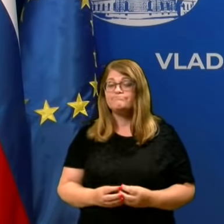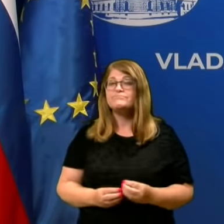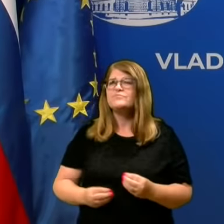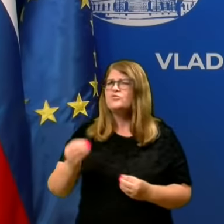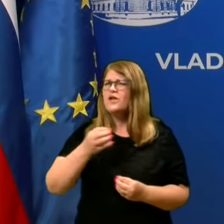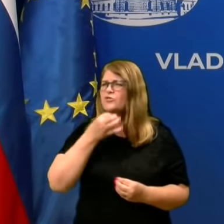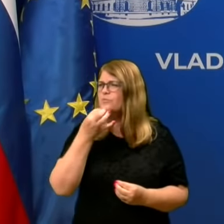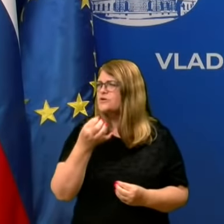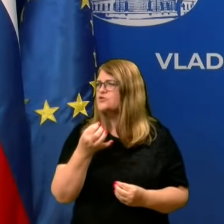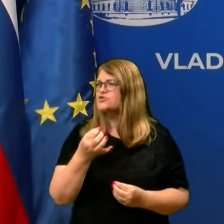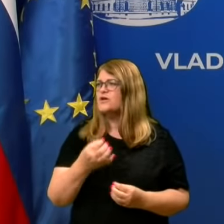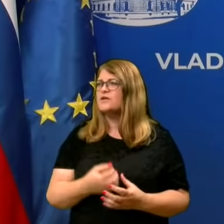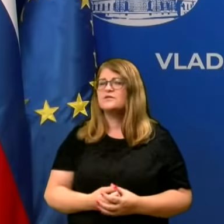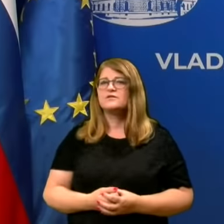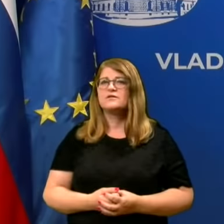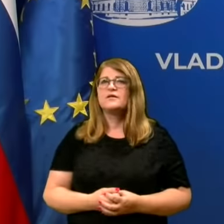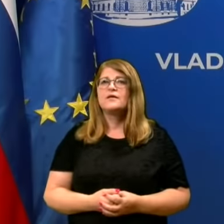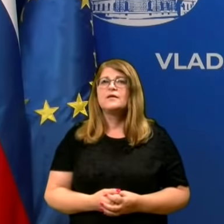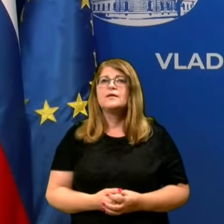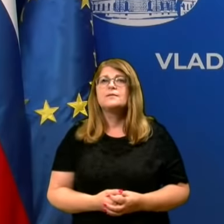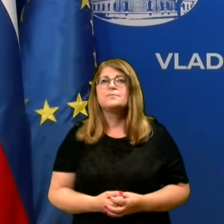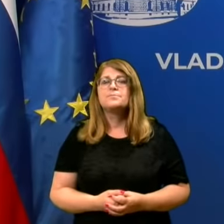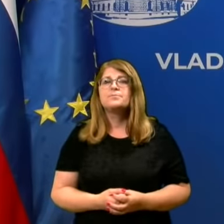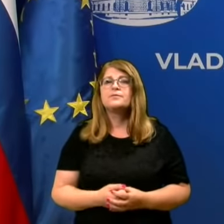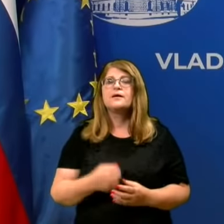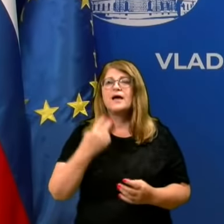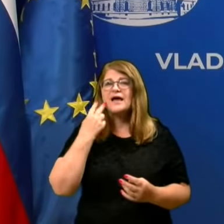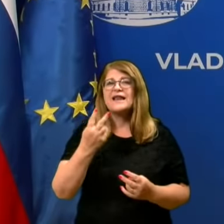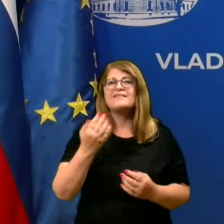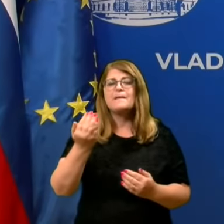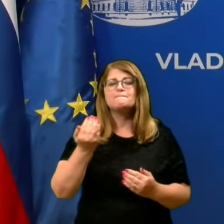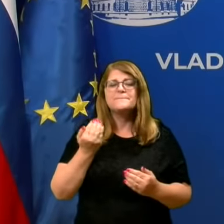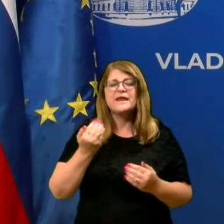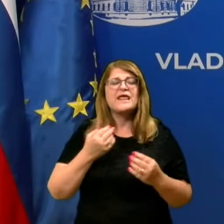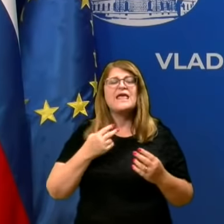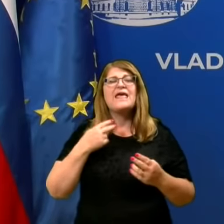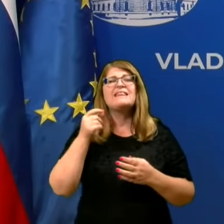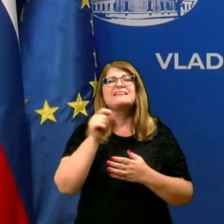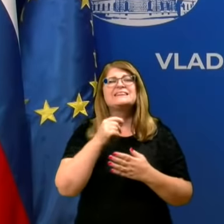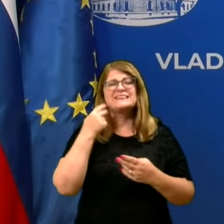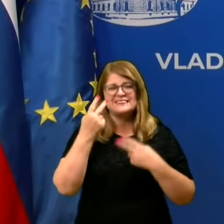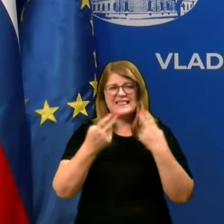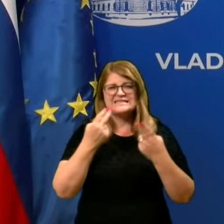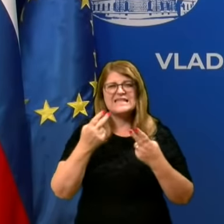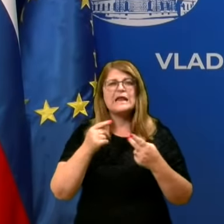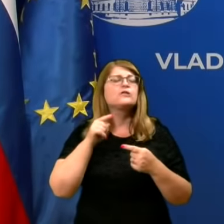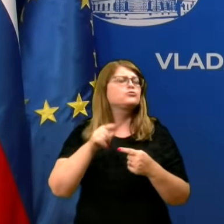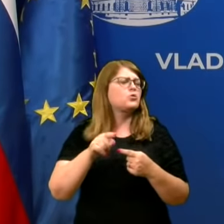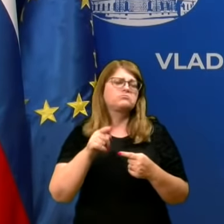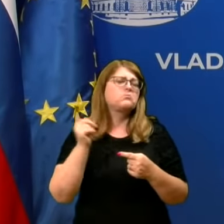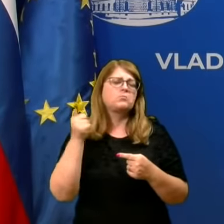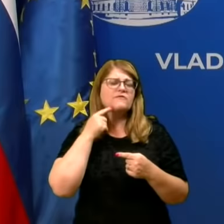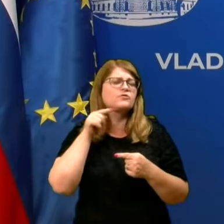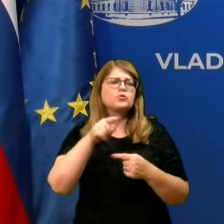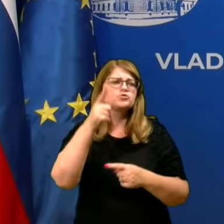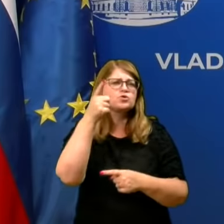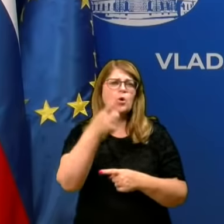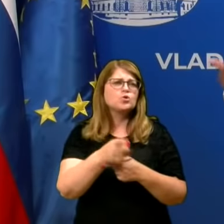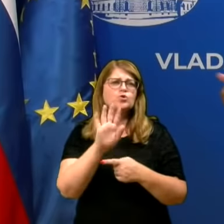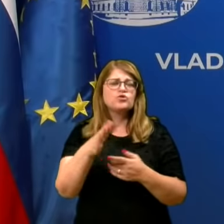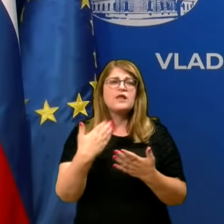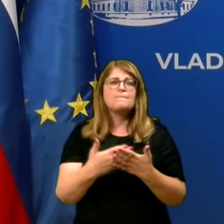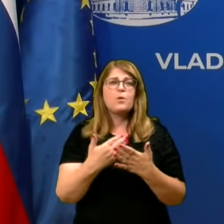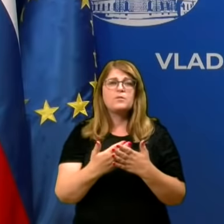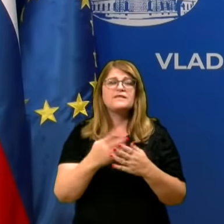vprašanje je bilo pa še eventualno širšo testiranje in preventivno. To se pa seveda odloča na